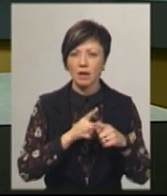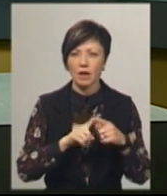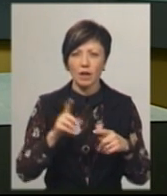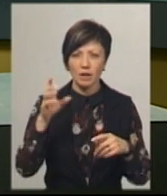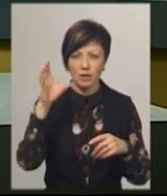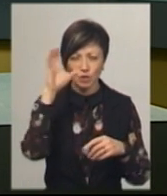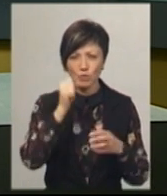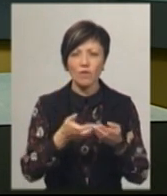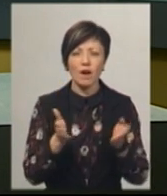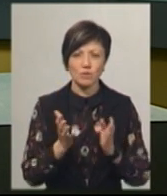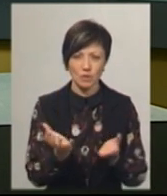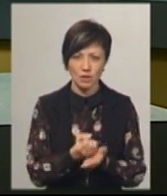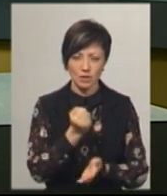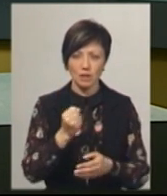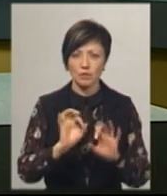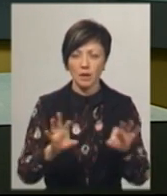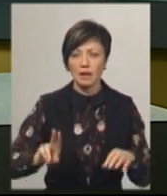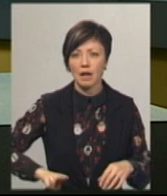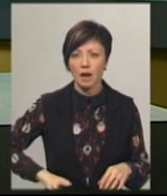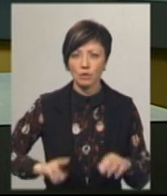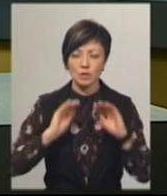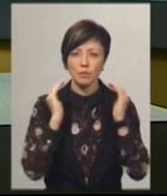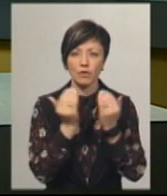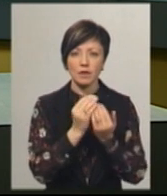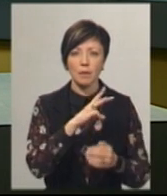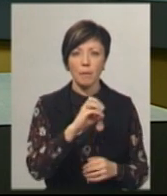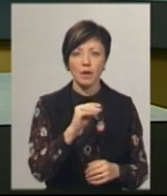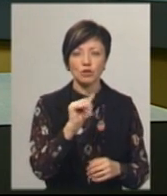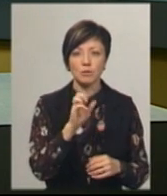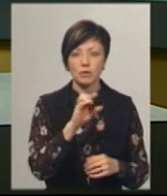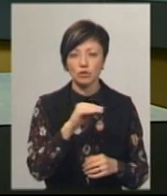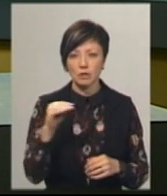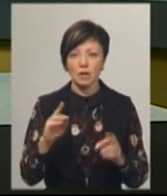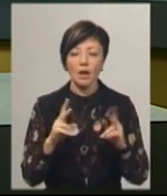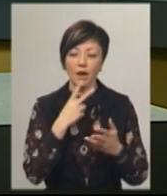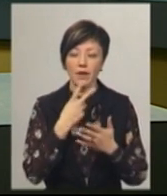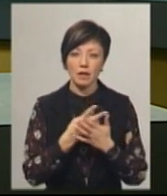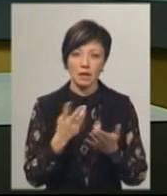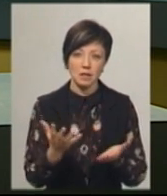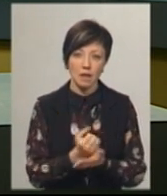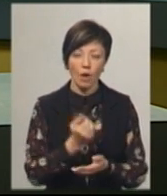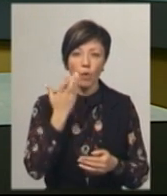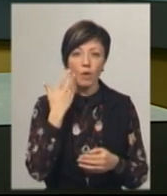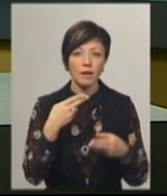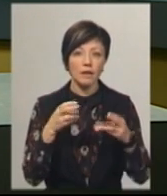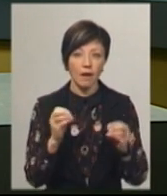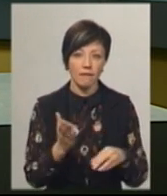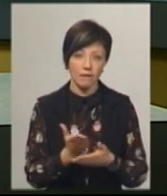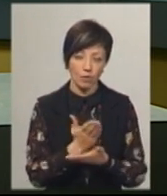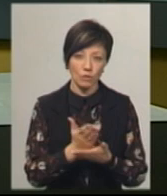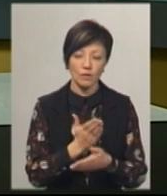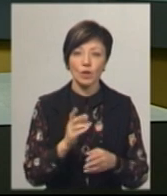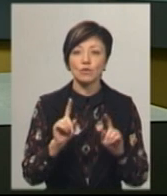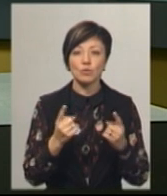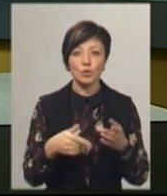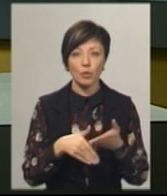Про це розповідає директор Державного архітектурного заповідника Межибіж Олег Погорілець. Як виглядає знахідка, коли йде вона виготовлена та у